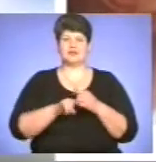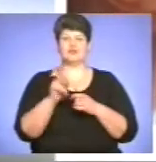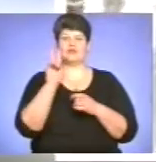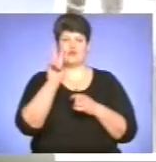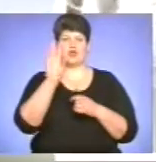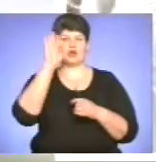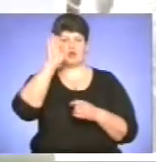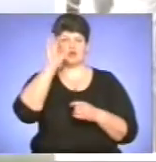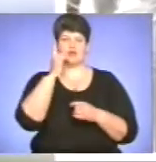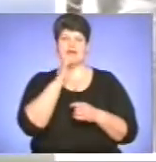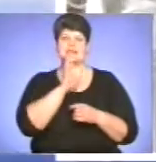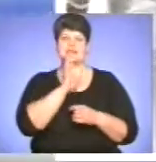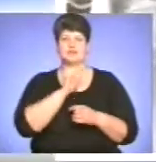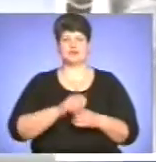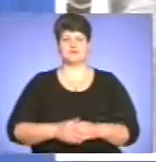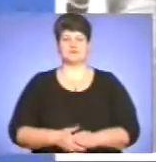дівчинка.